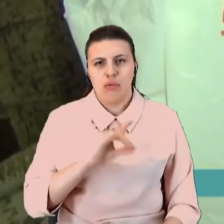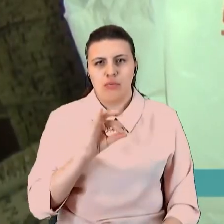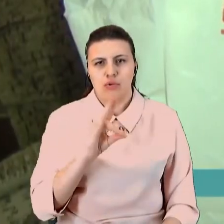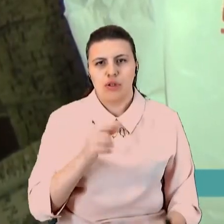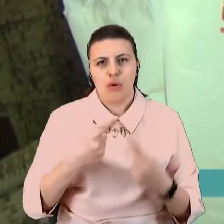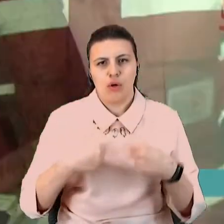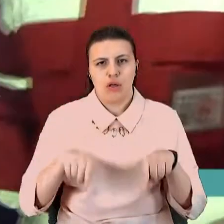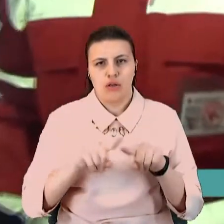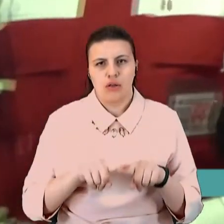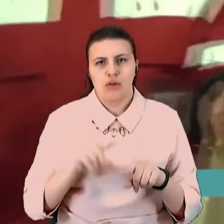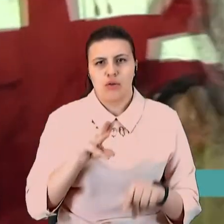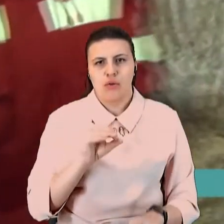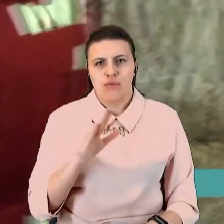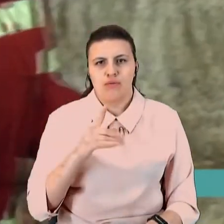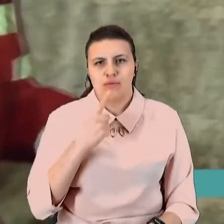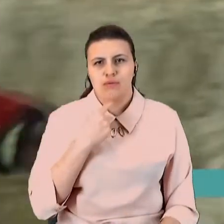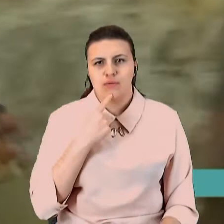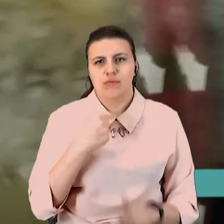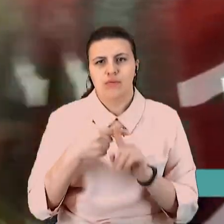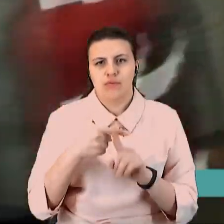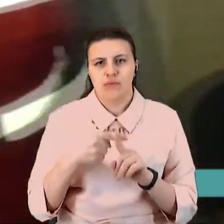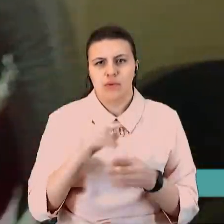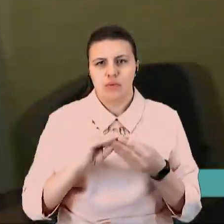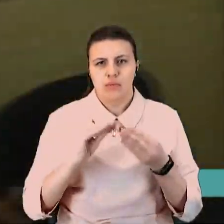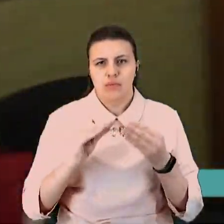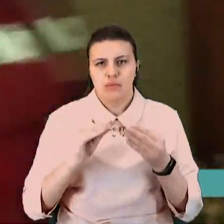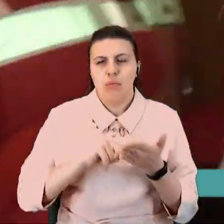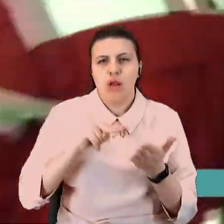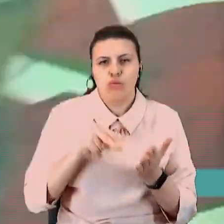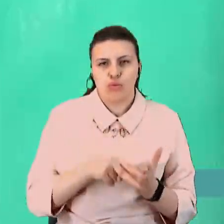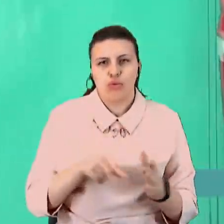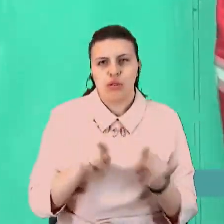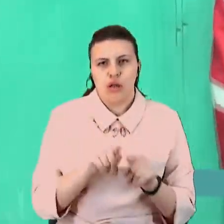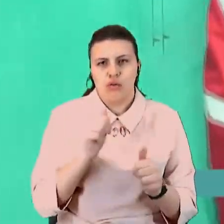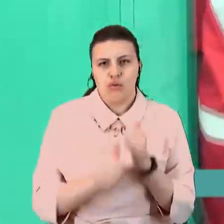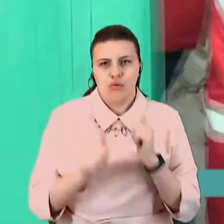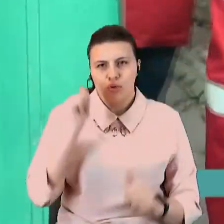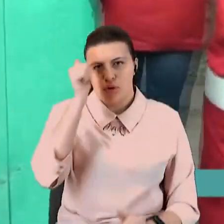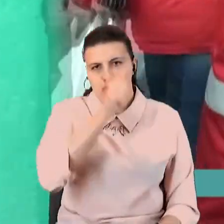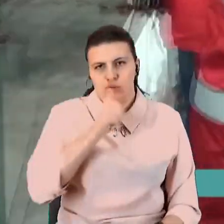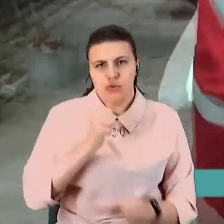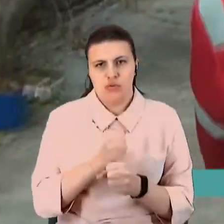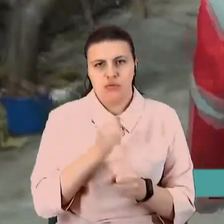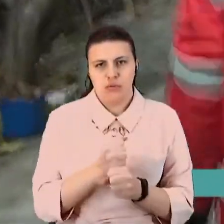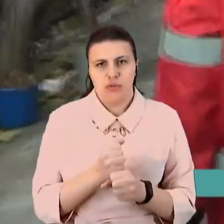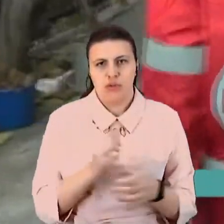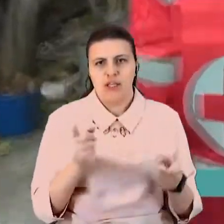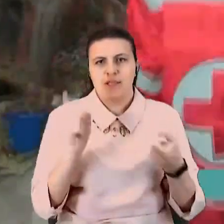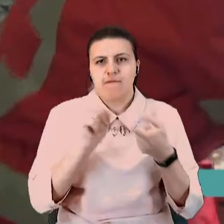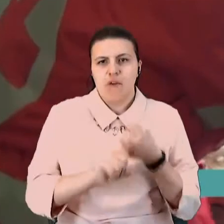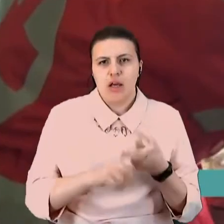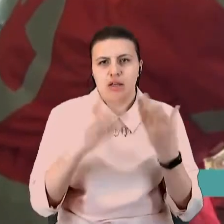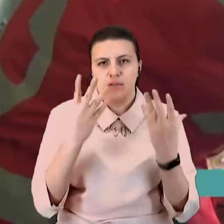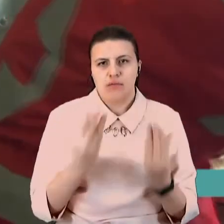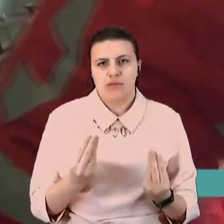«Товариства Червоного Христа» планують зробити акцію «Турбинка доброти» щорічною та приурочити її до Всеукраїнського дня добрих